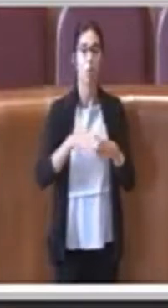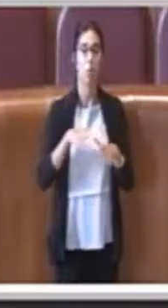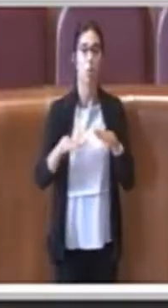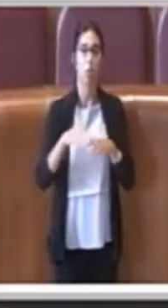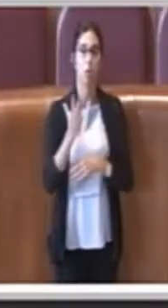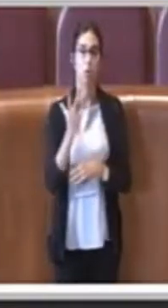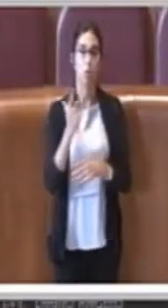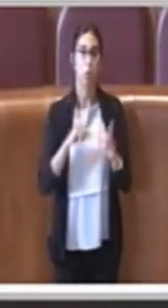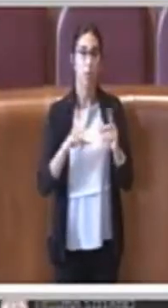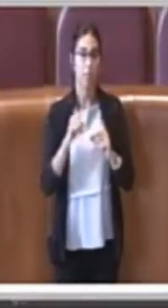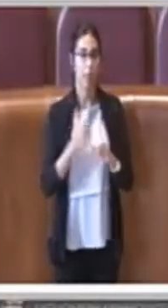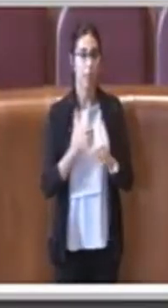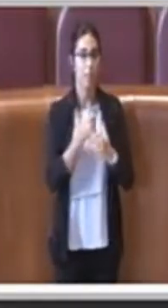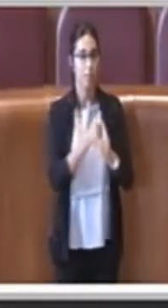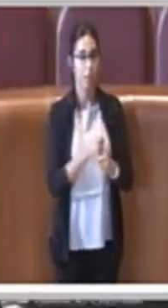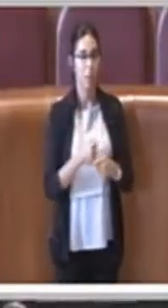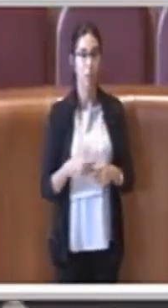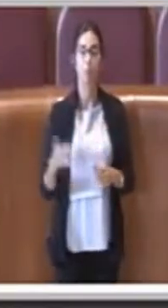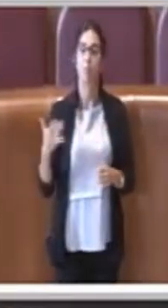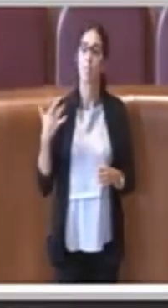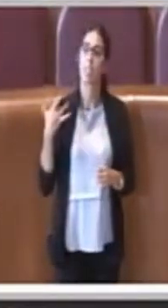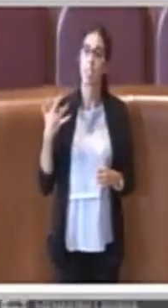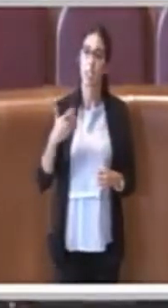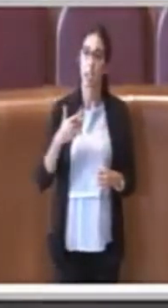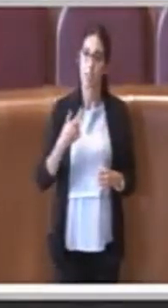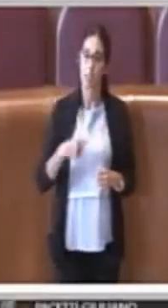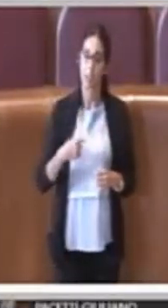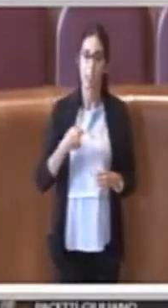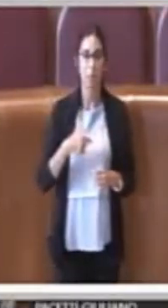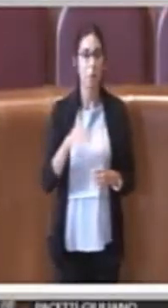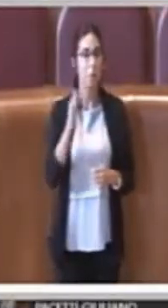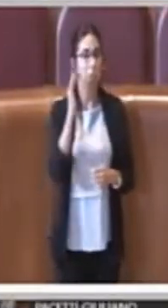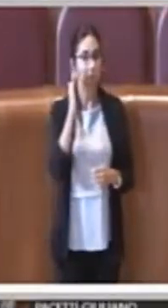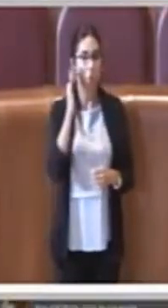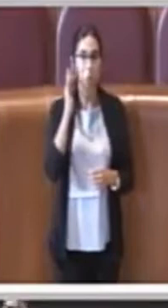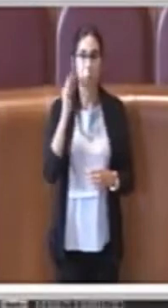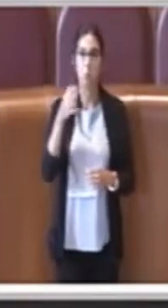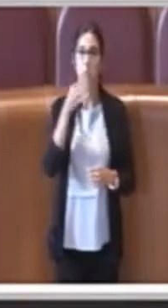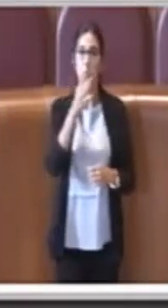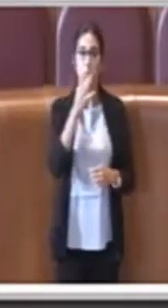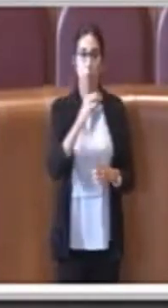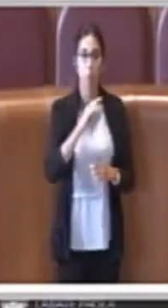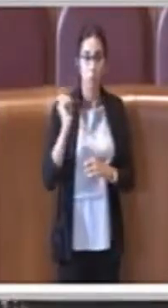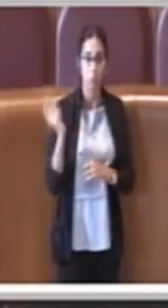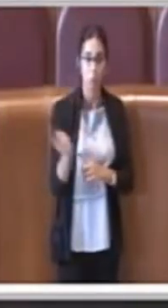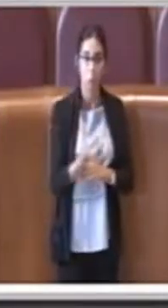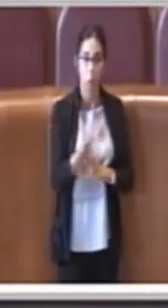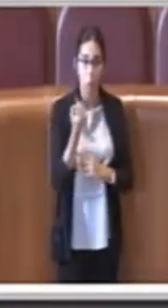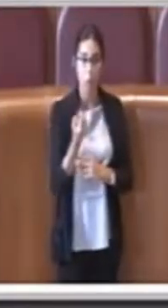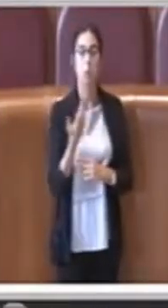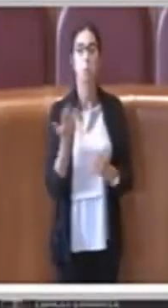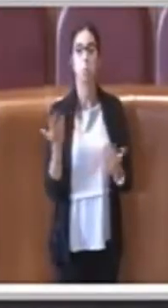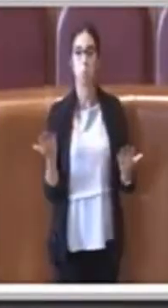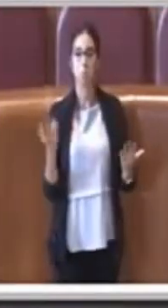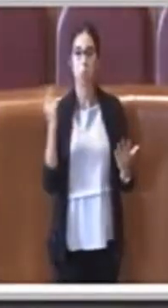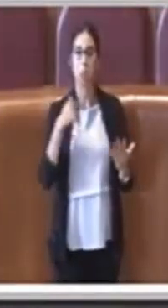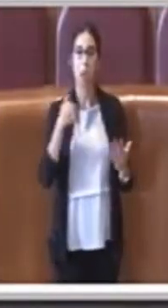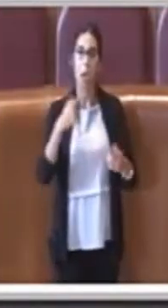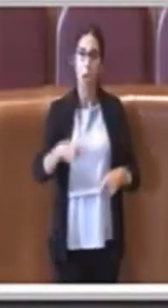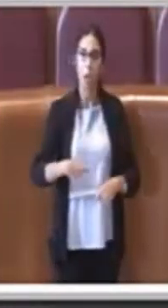Grazie Presidente, io ho ascoltato tutti quanti gli interventi e devo dire che mi ha stimolato a poter